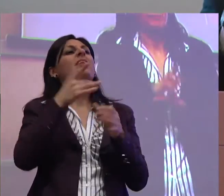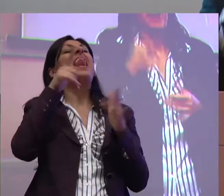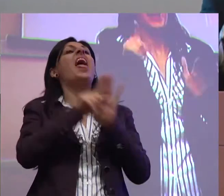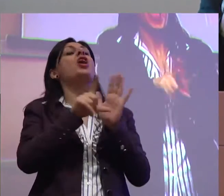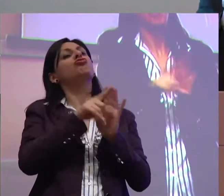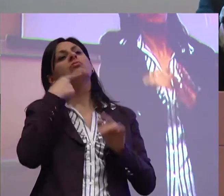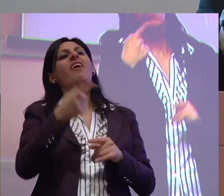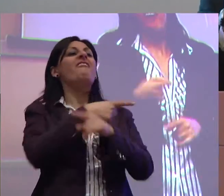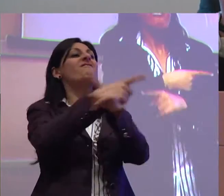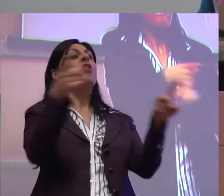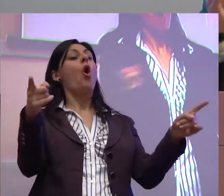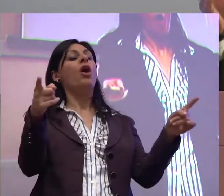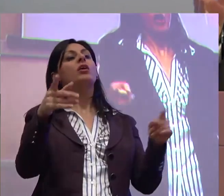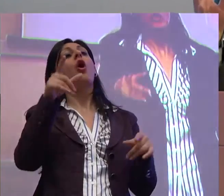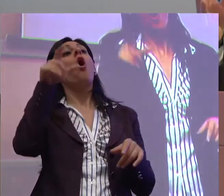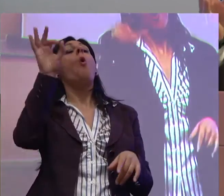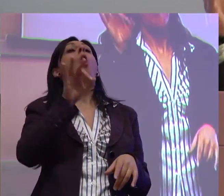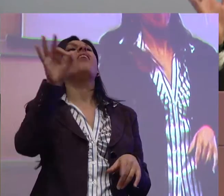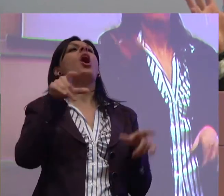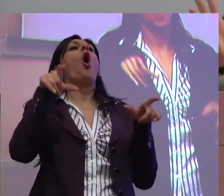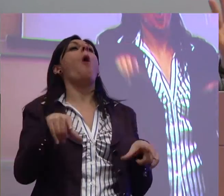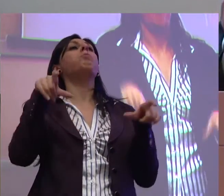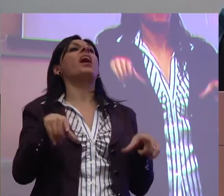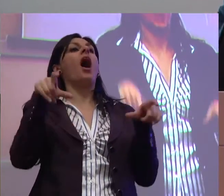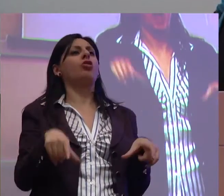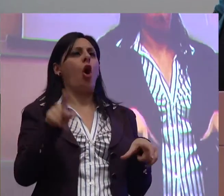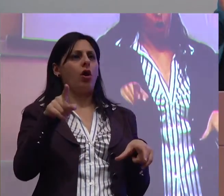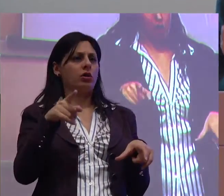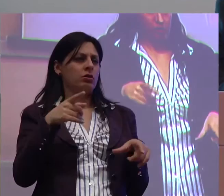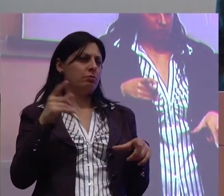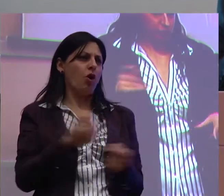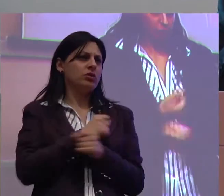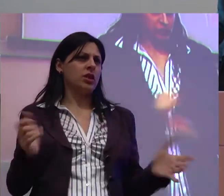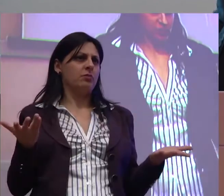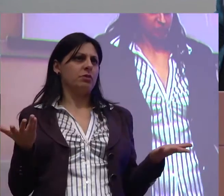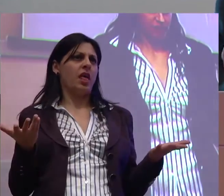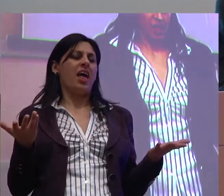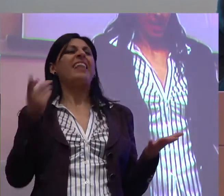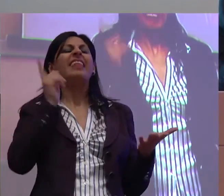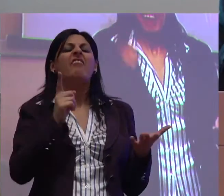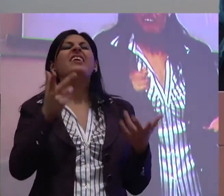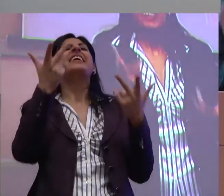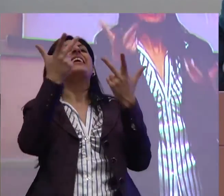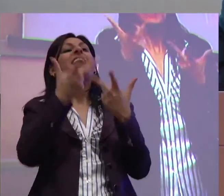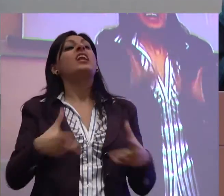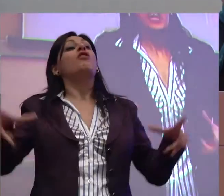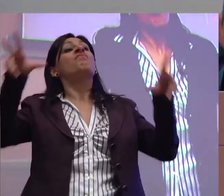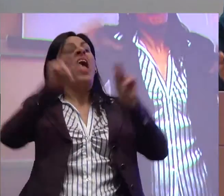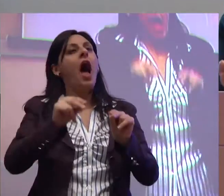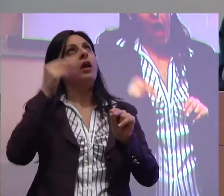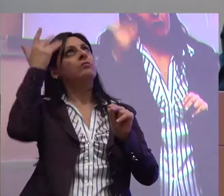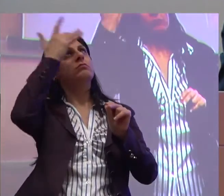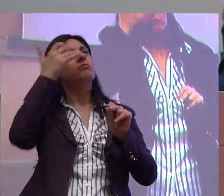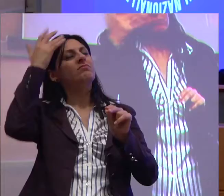voi siete per quote obbligatorie, bene, si deve ripartire dalla rifondazione del concetto di